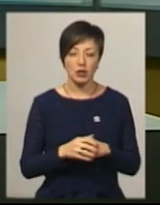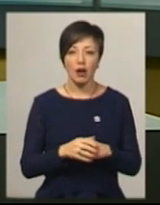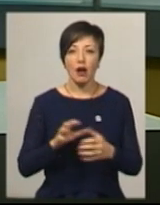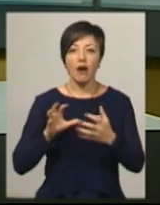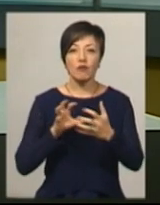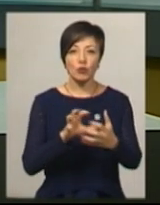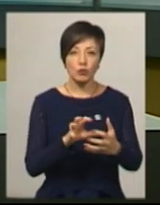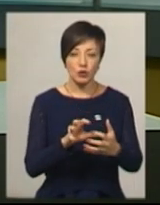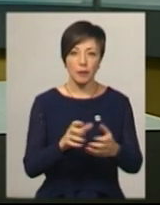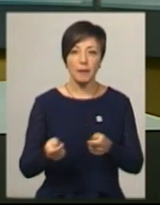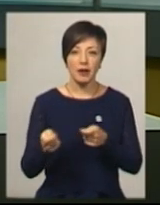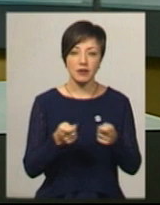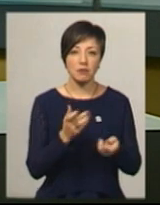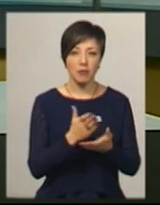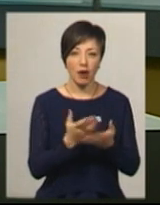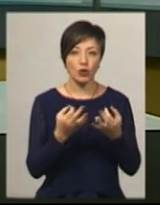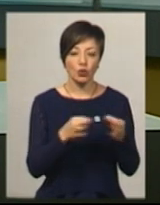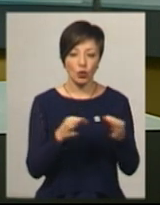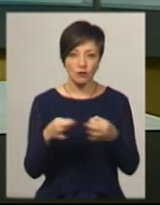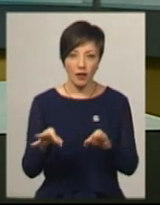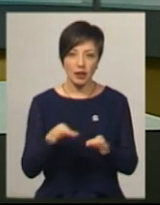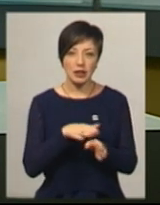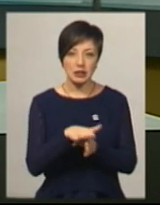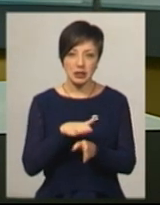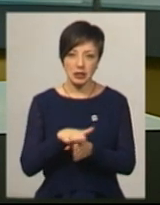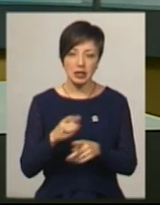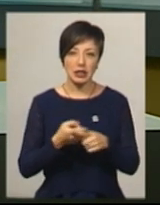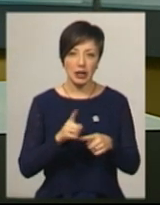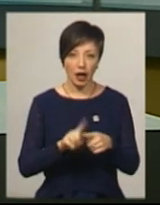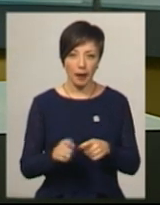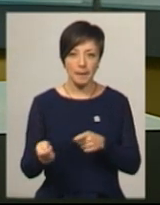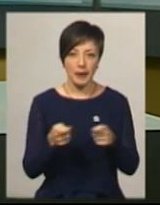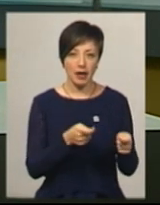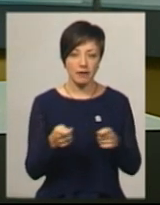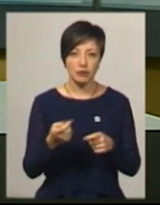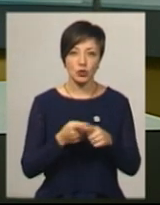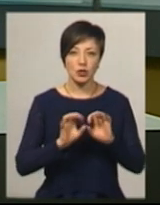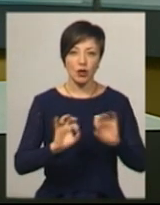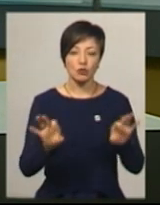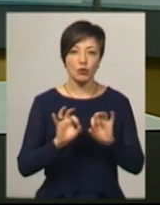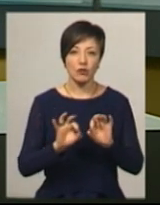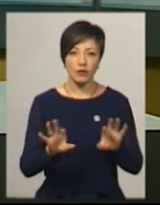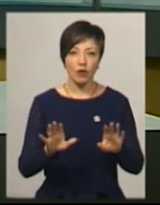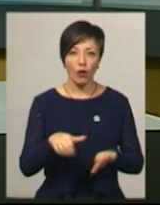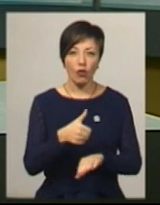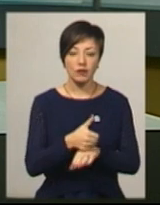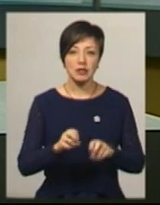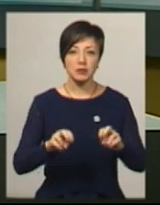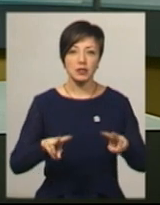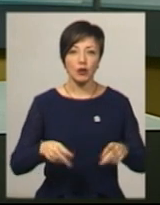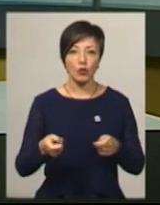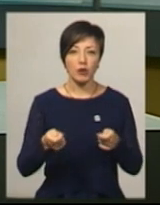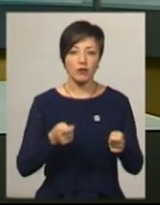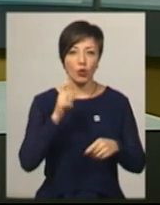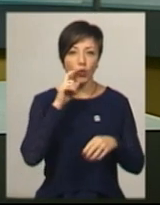Автобус, який здійснював перевезення, має дозволи на здійснення пасажирських перевезень. Про це кореспонденцію Суспільного розповів головний спеціаліст